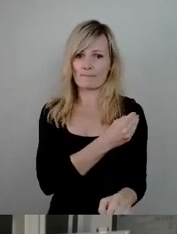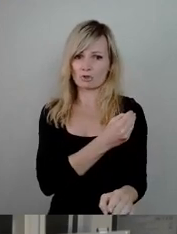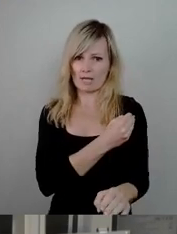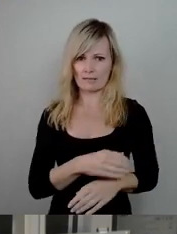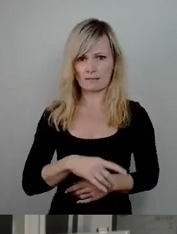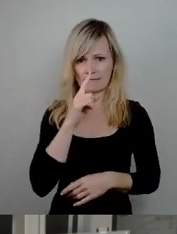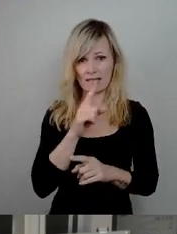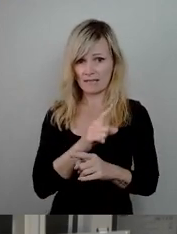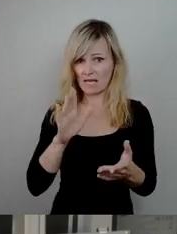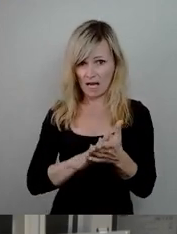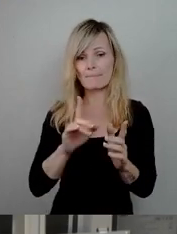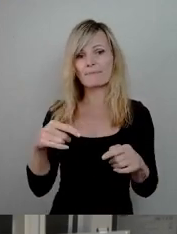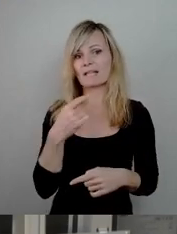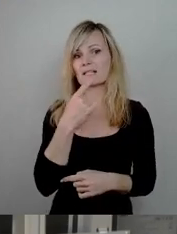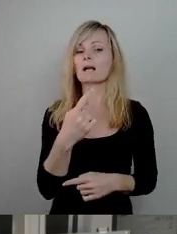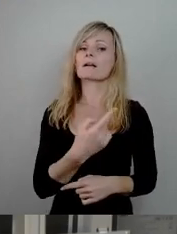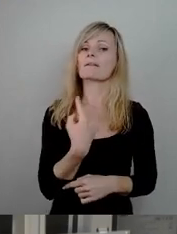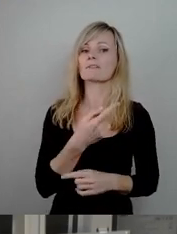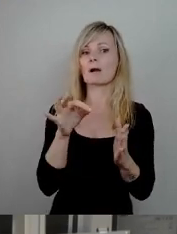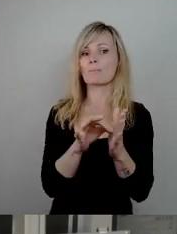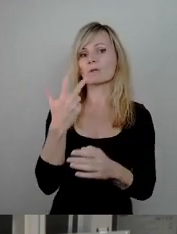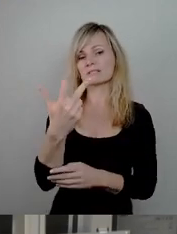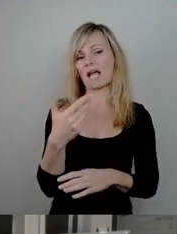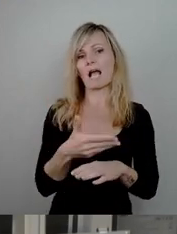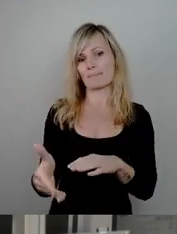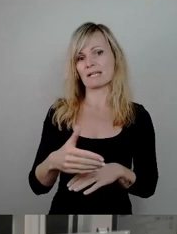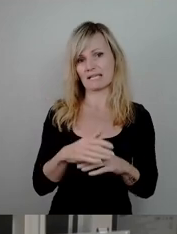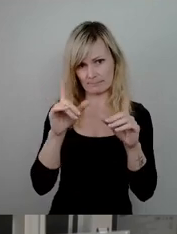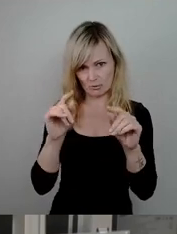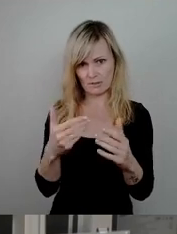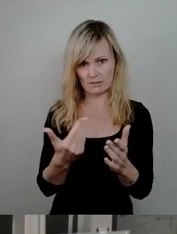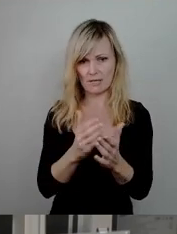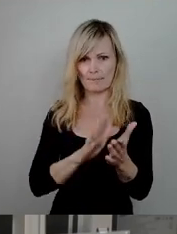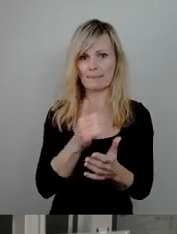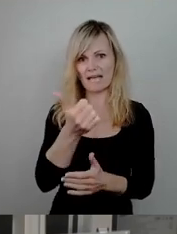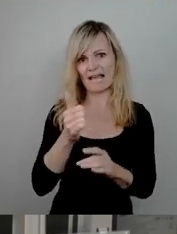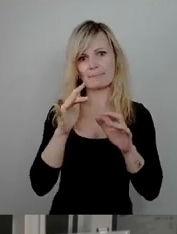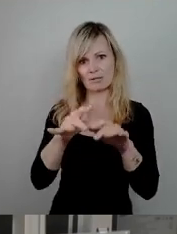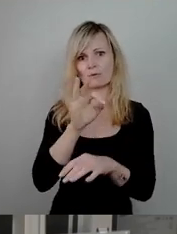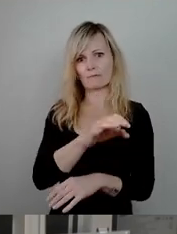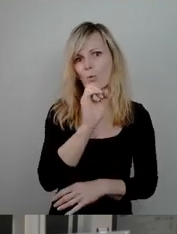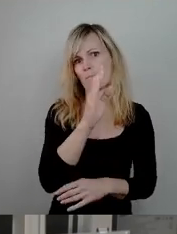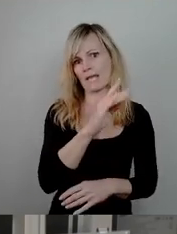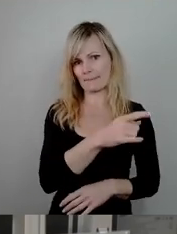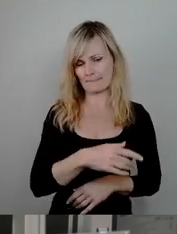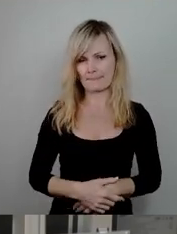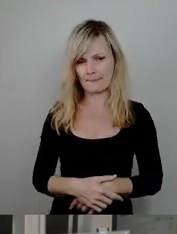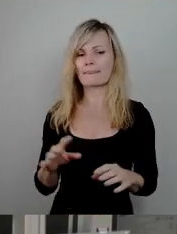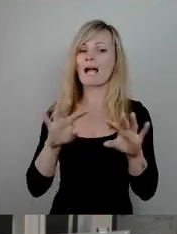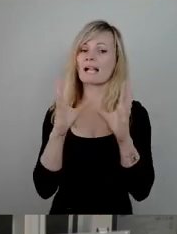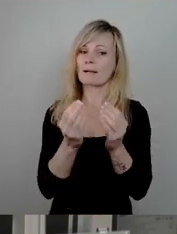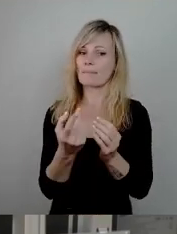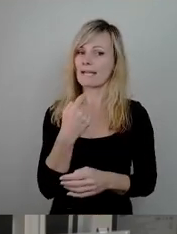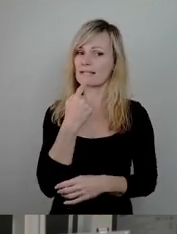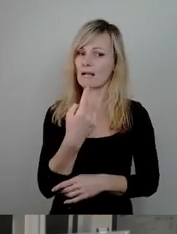sage ich auch schon, dass wir dann den Punkt 3 ablehnen. Dann heißt das, es bleibt dann bei einer Million bei für den OB. Generell würde ich nochmal sagen, dass es gut ist,